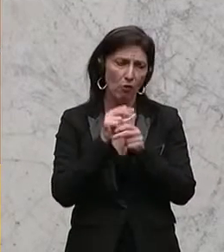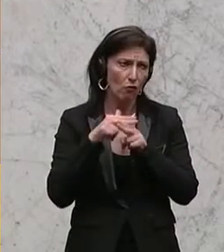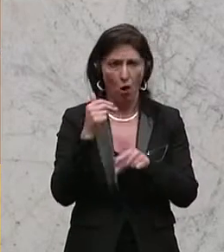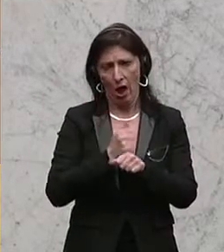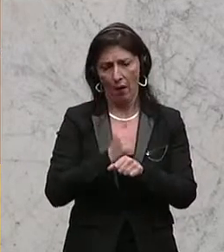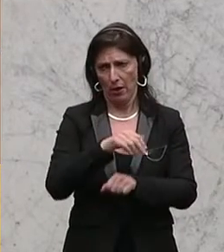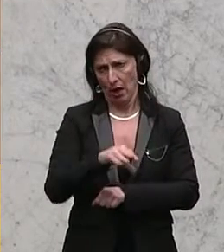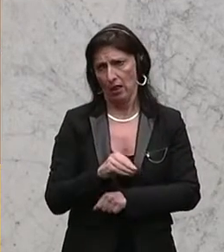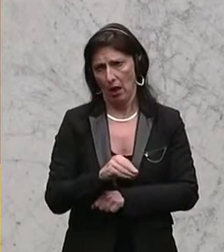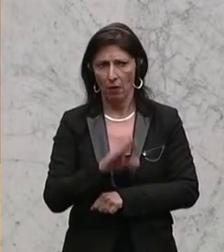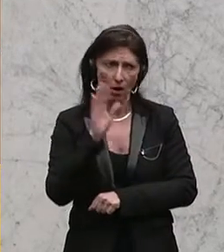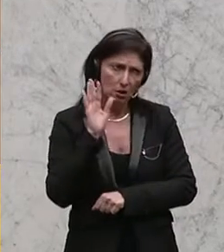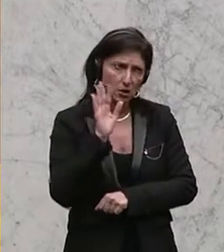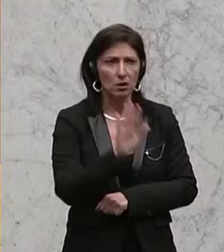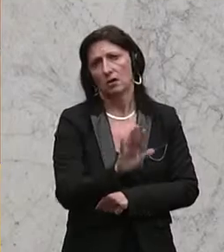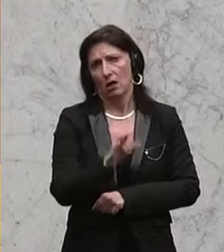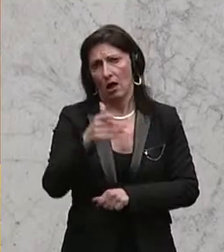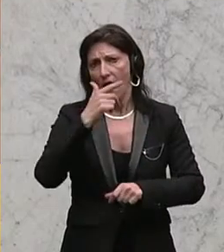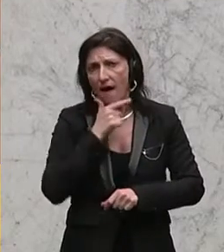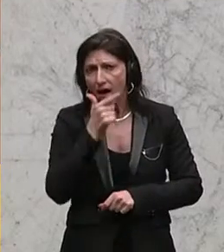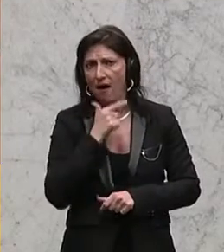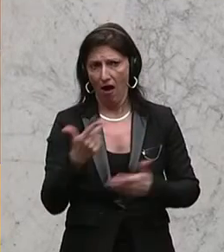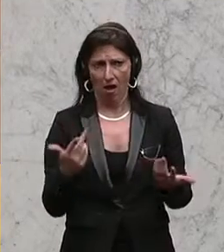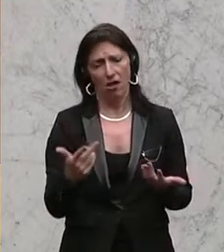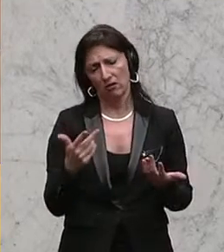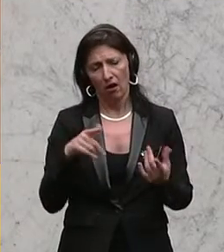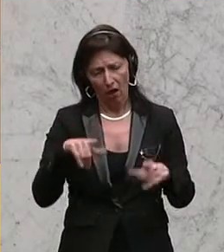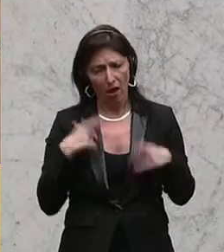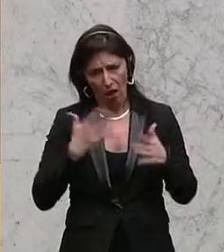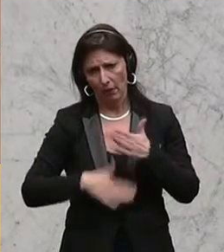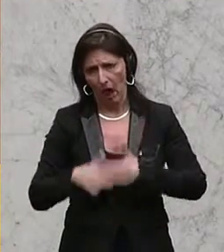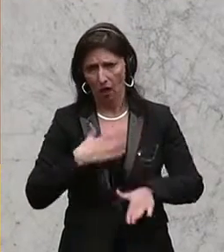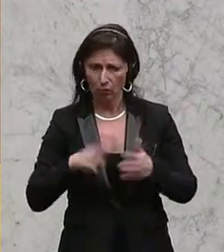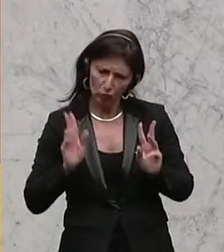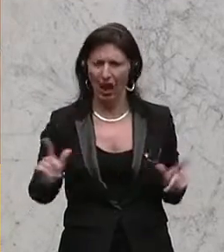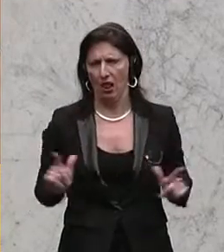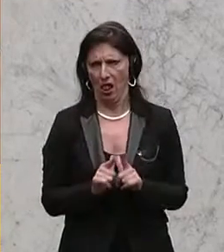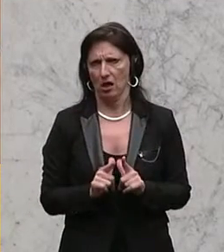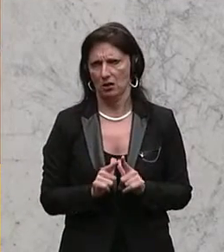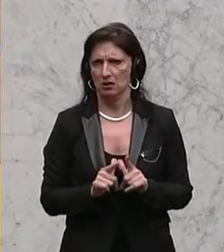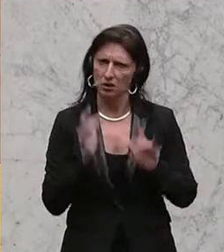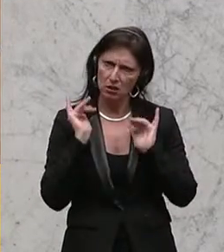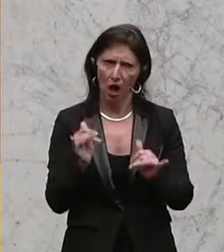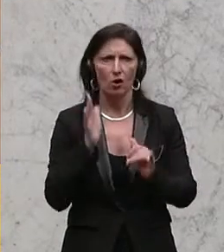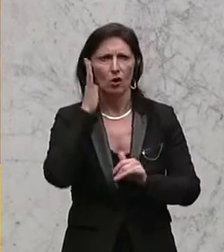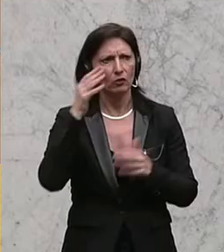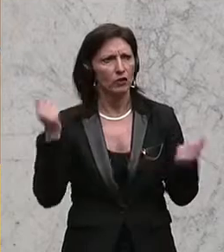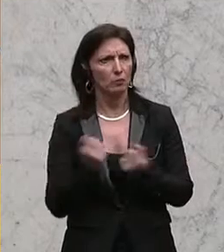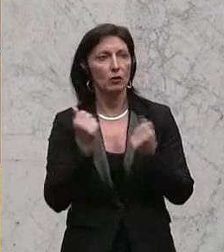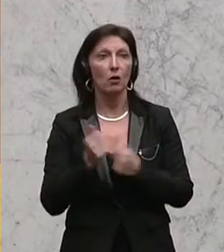angenehmen Lebensunterhalt in ihrem Alter zu leisten. Und das können wir uns leisten. Und wir werden natürlich versuchen, diese